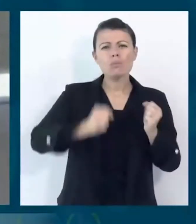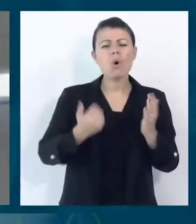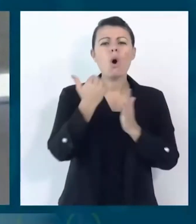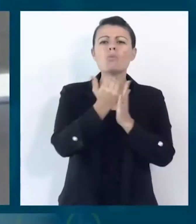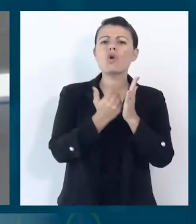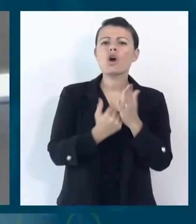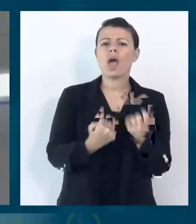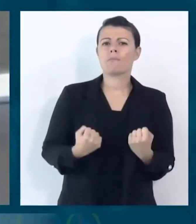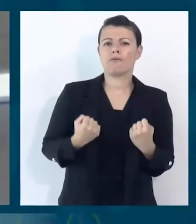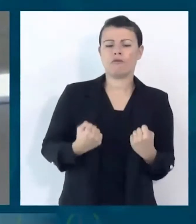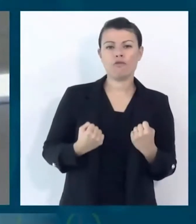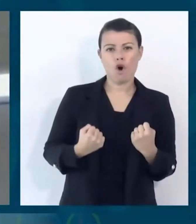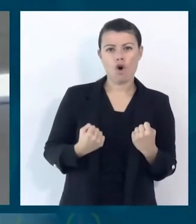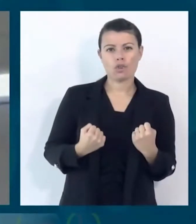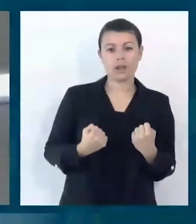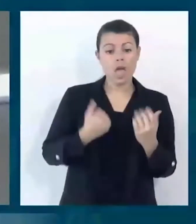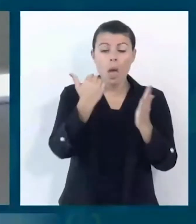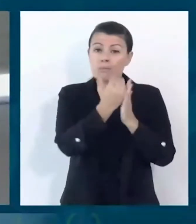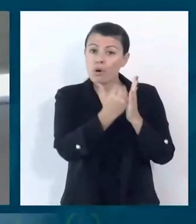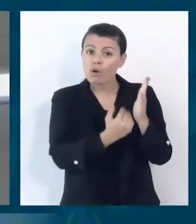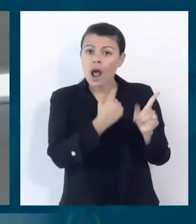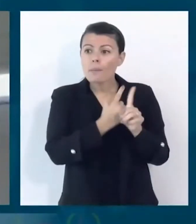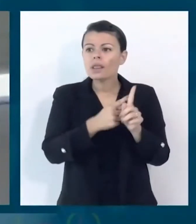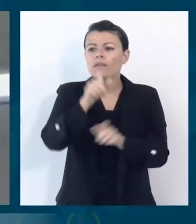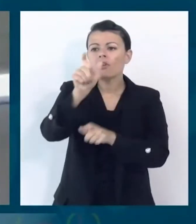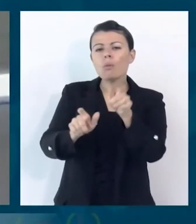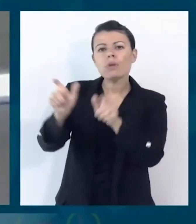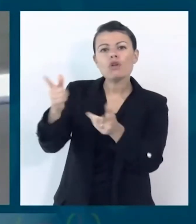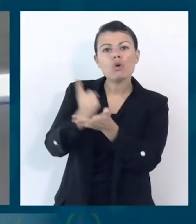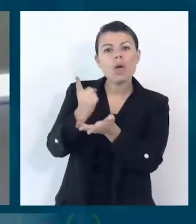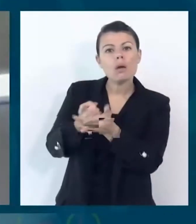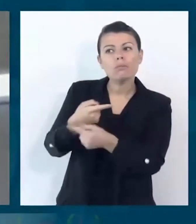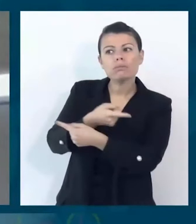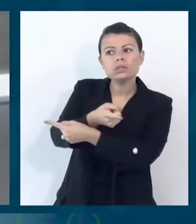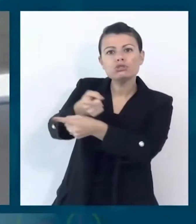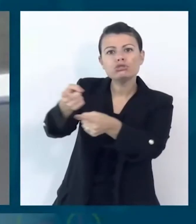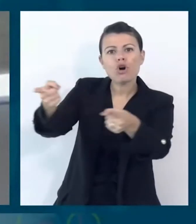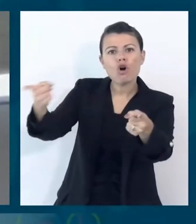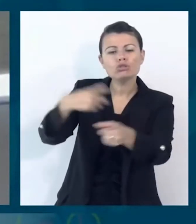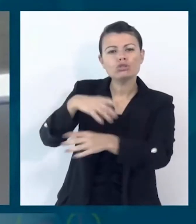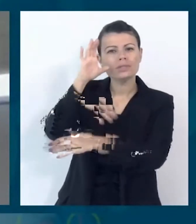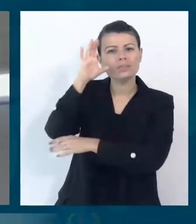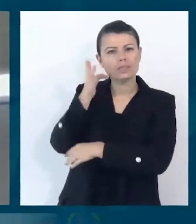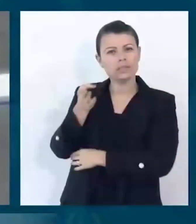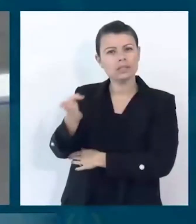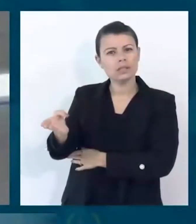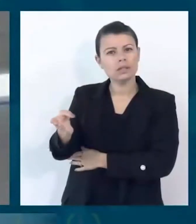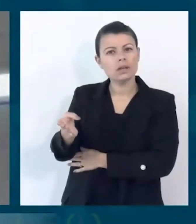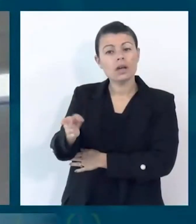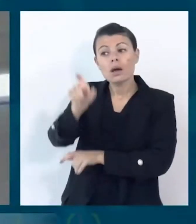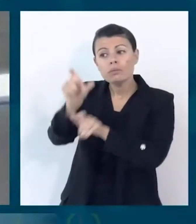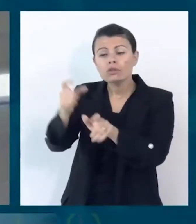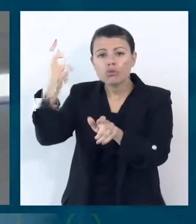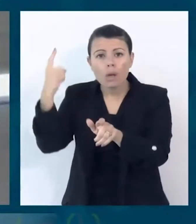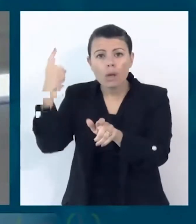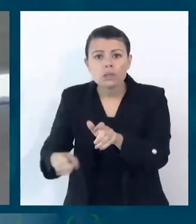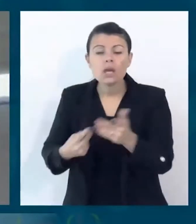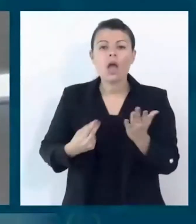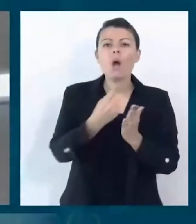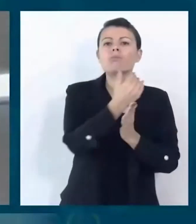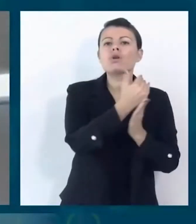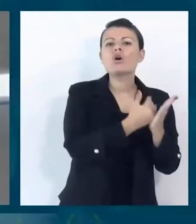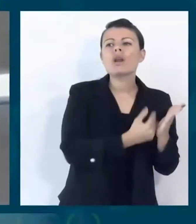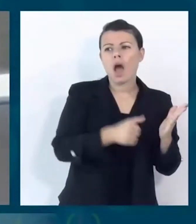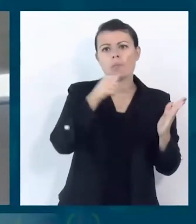intersetare i bisogni delle persone veramente che hanno bisogno di questo programma